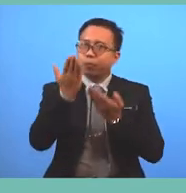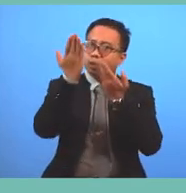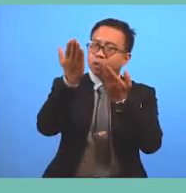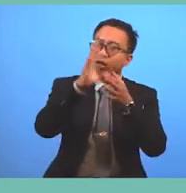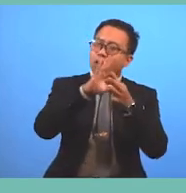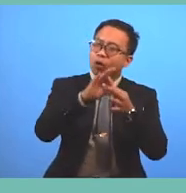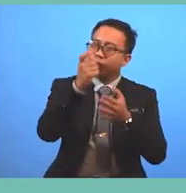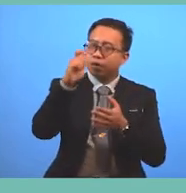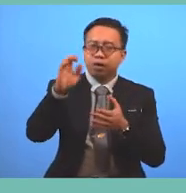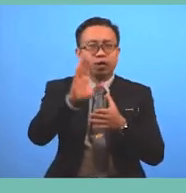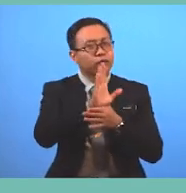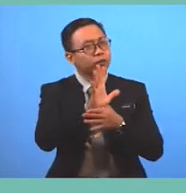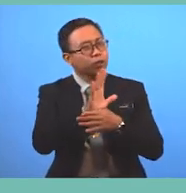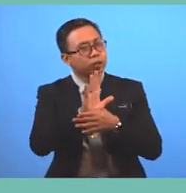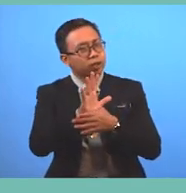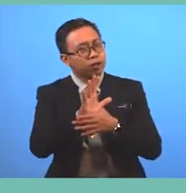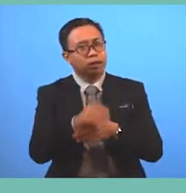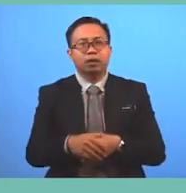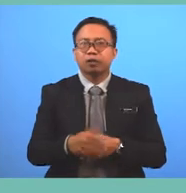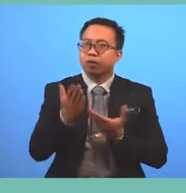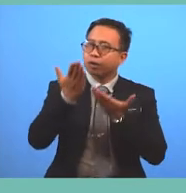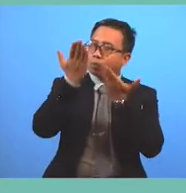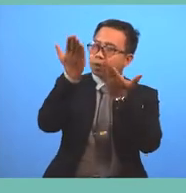of the film and make a recommendation